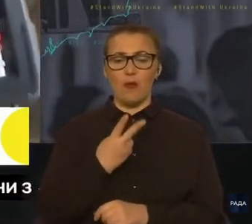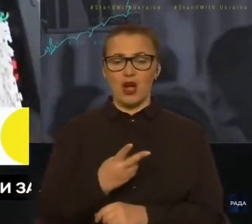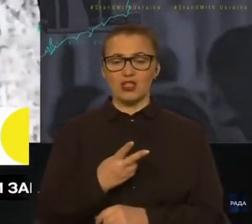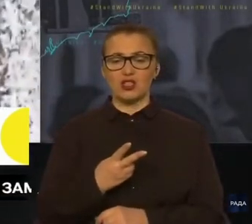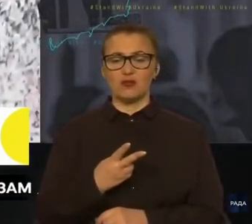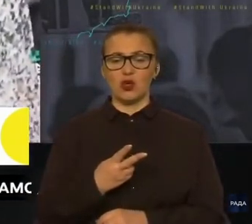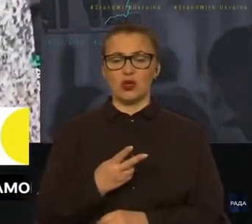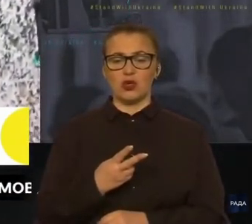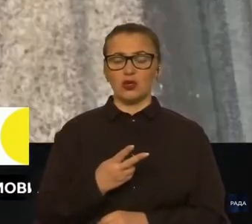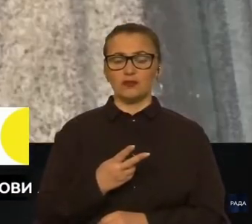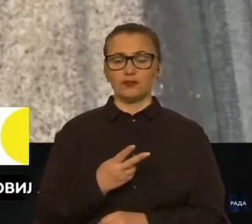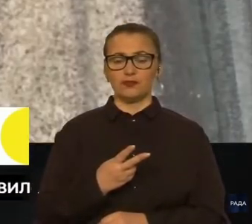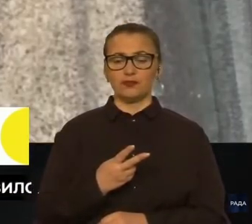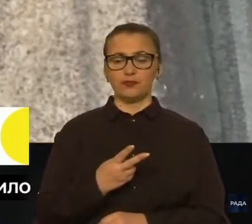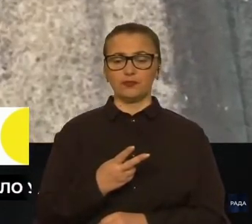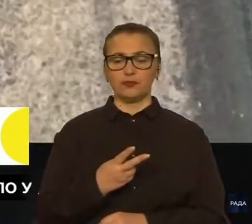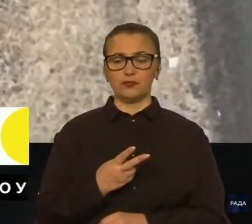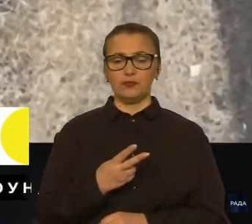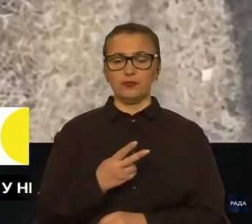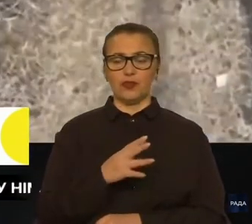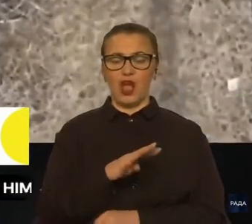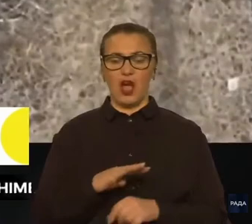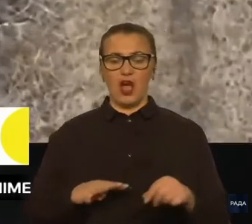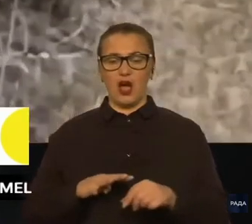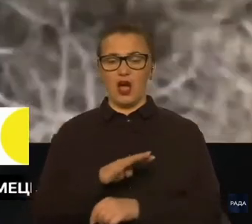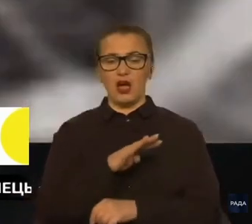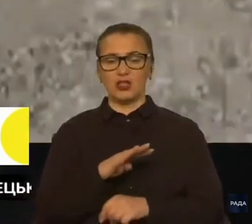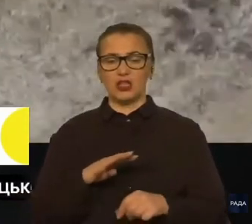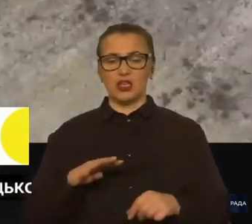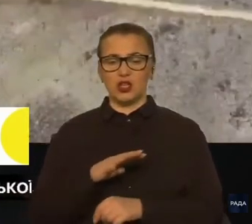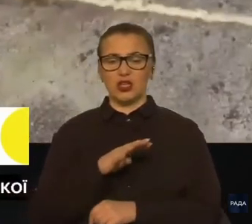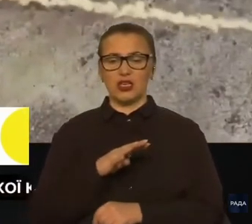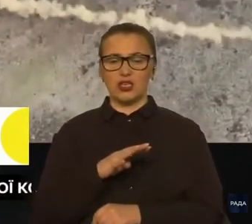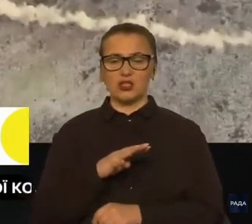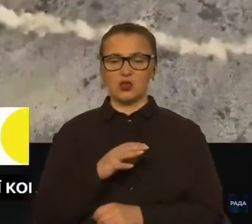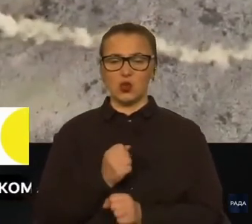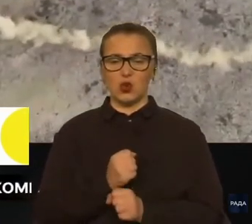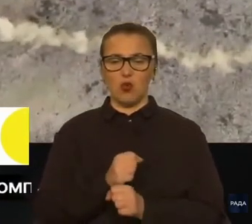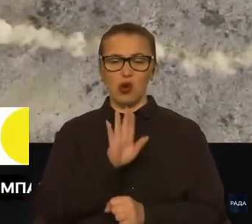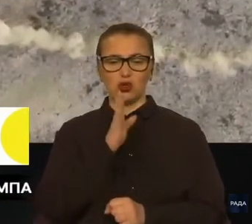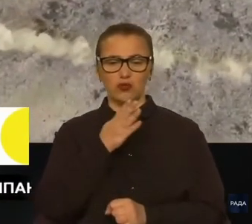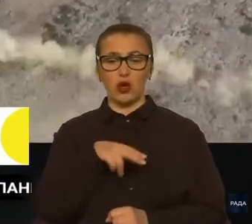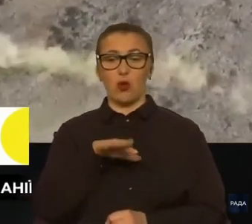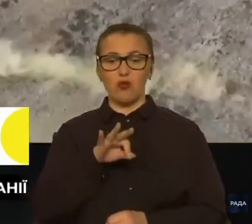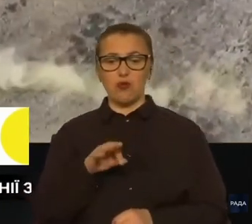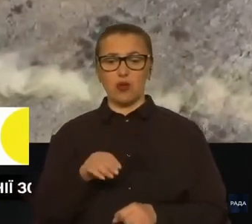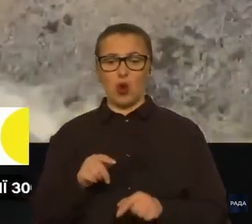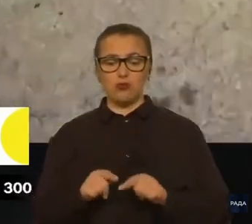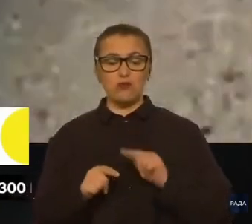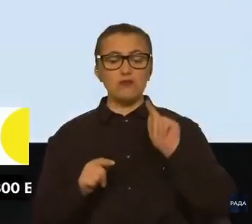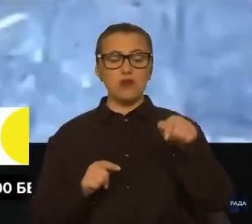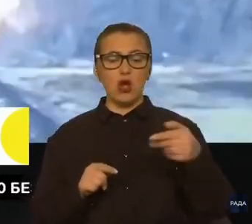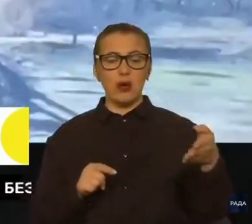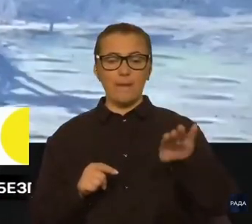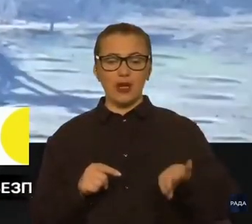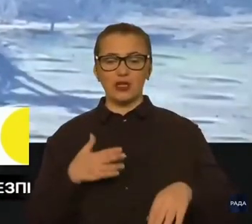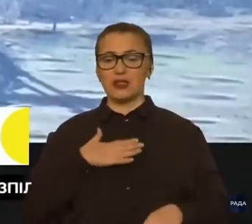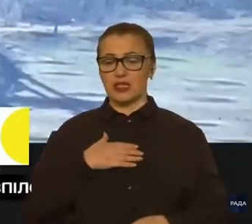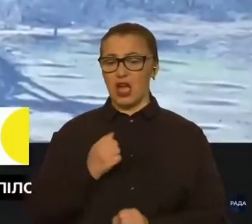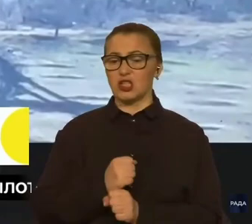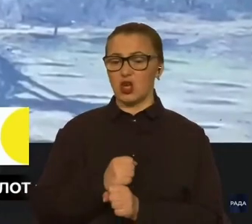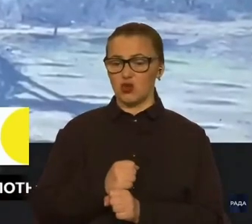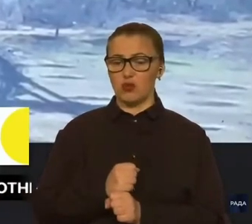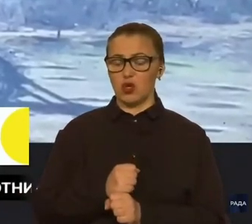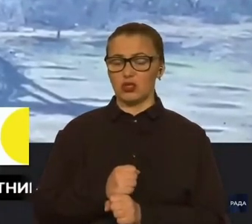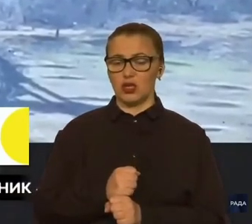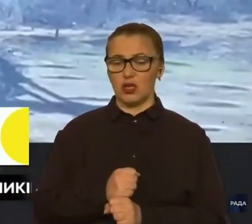і спостерігаємо артилерійську роботу ворога по протилежному берегу. Наша робота, в свою